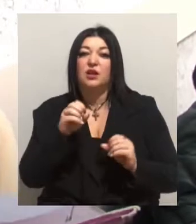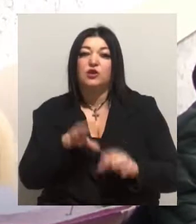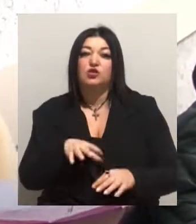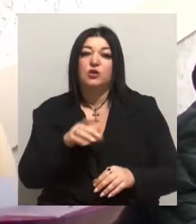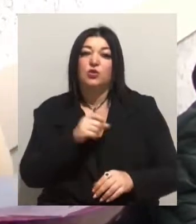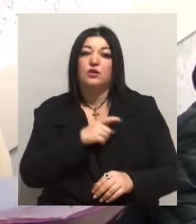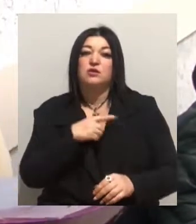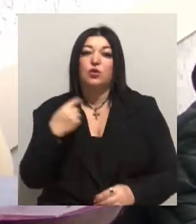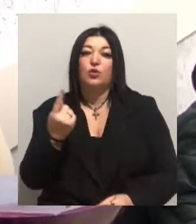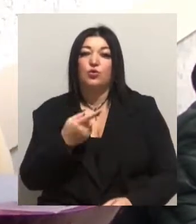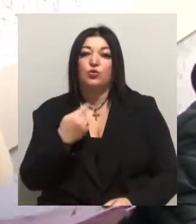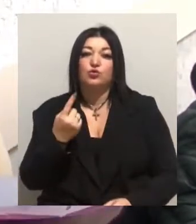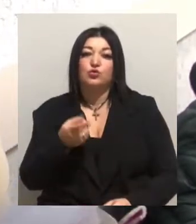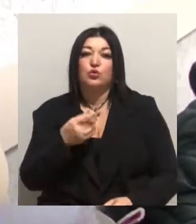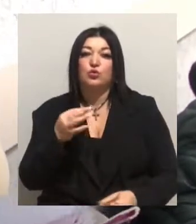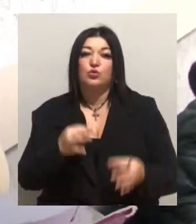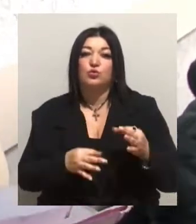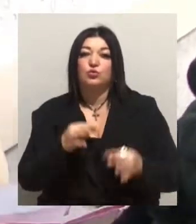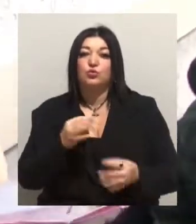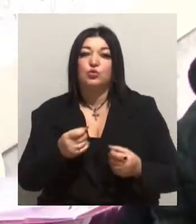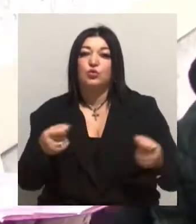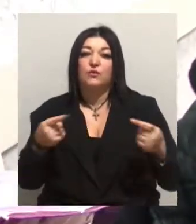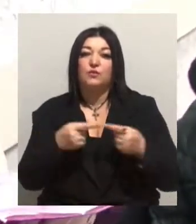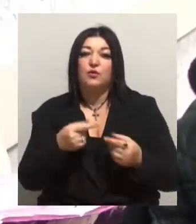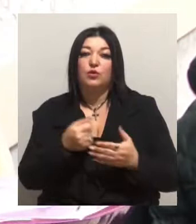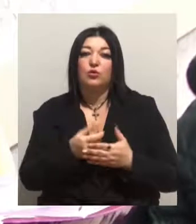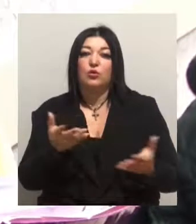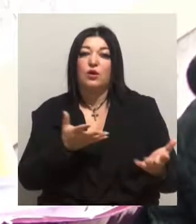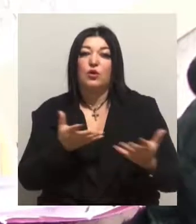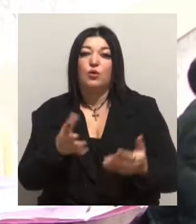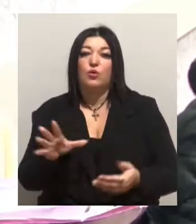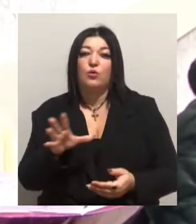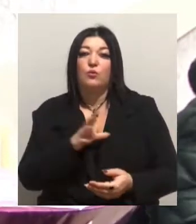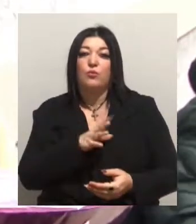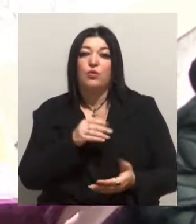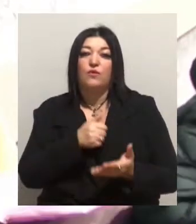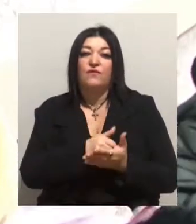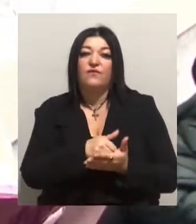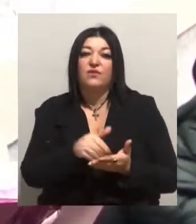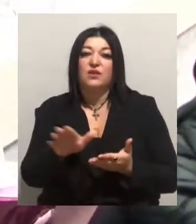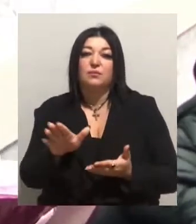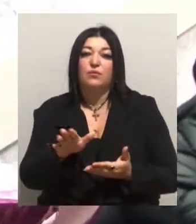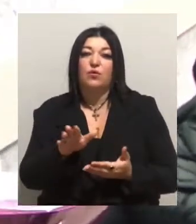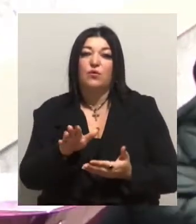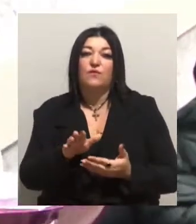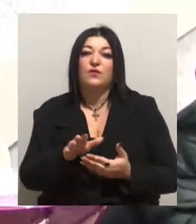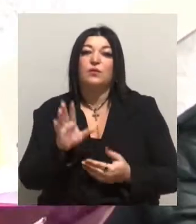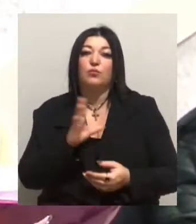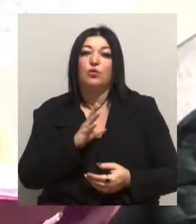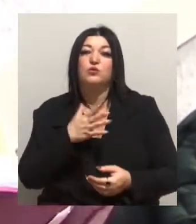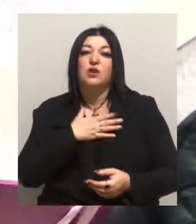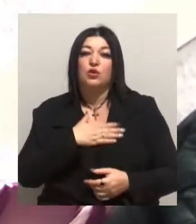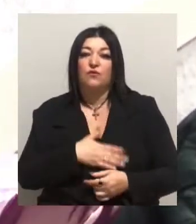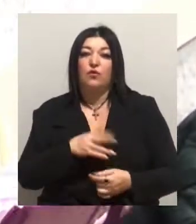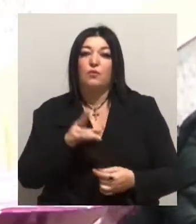суду, відповідно до якого було задоволено позов спільного